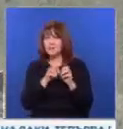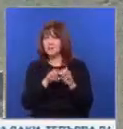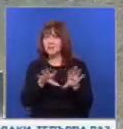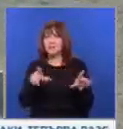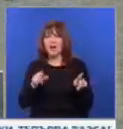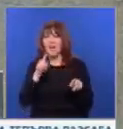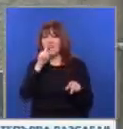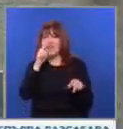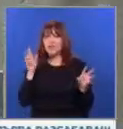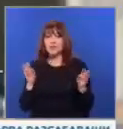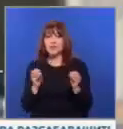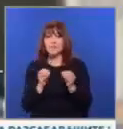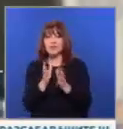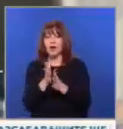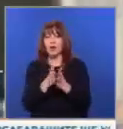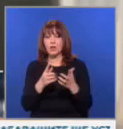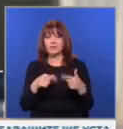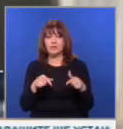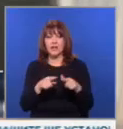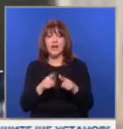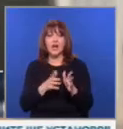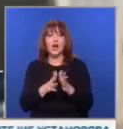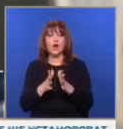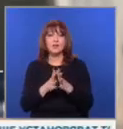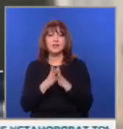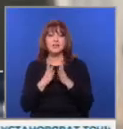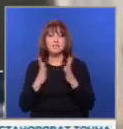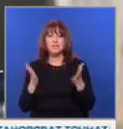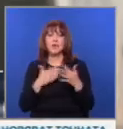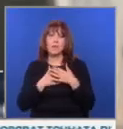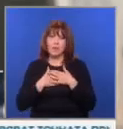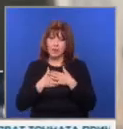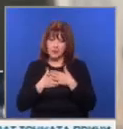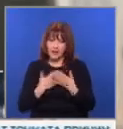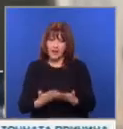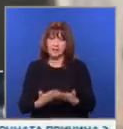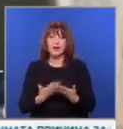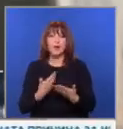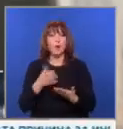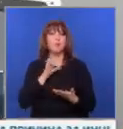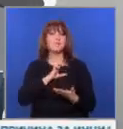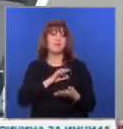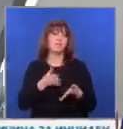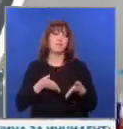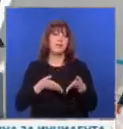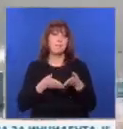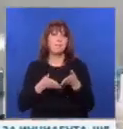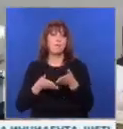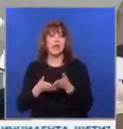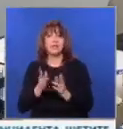важно събитие за хората в региона. Хората са много благодарни, смятам, че успяваме да им помогнем, защото се